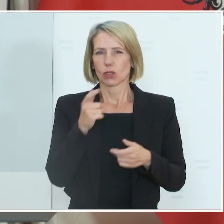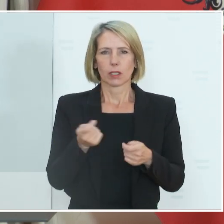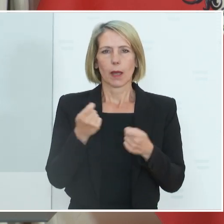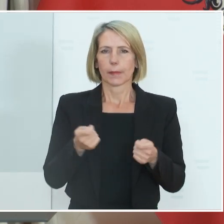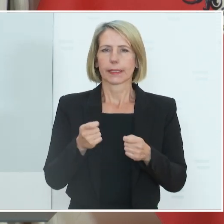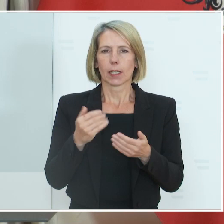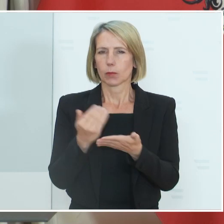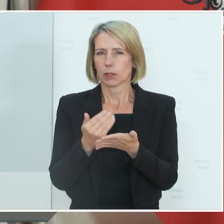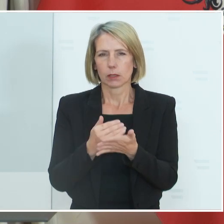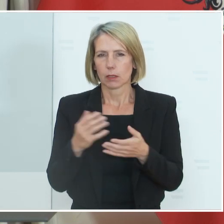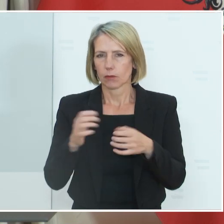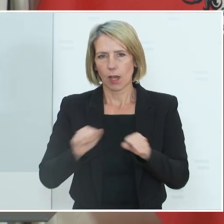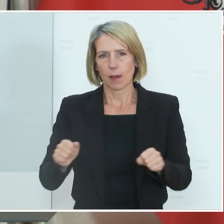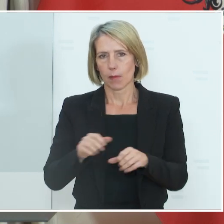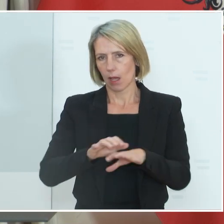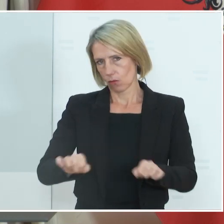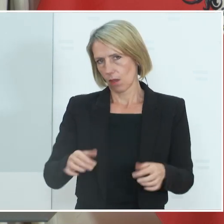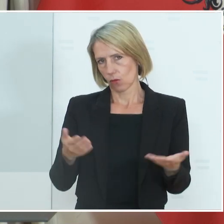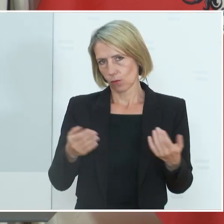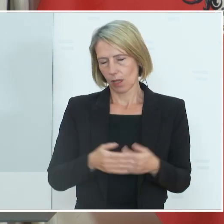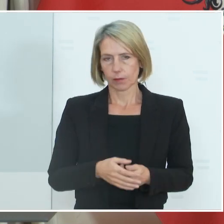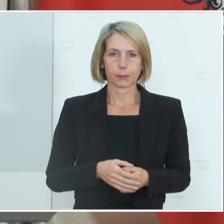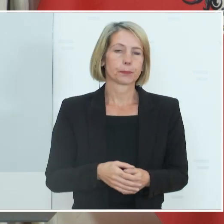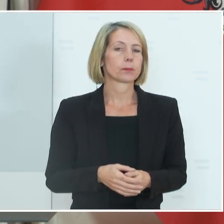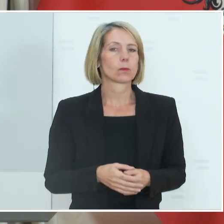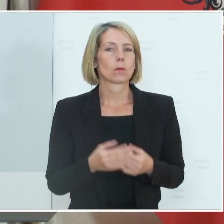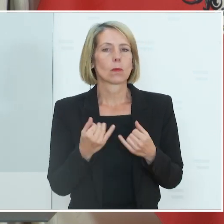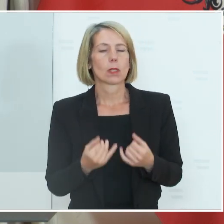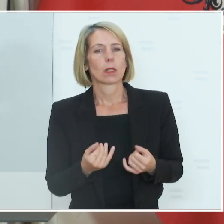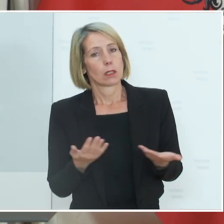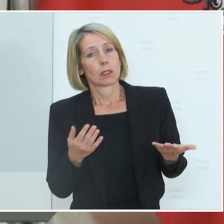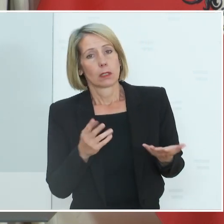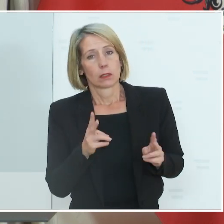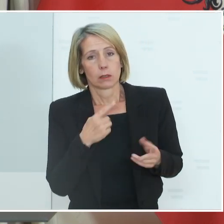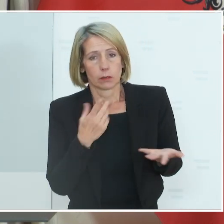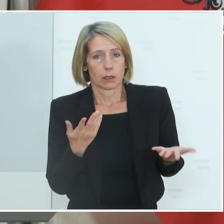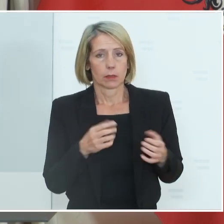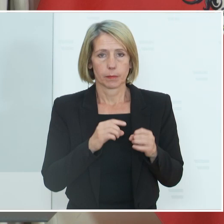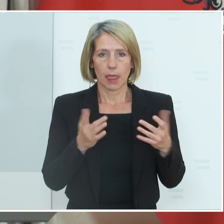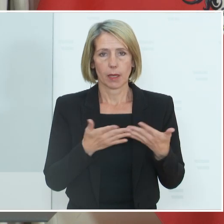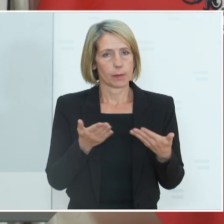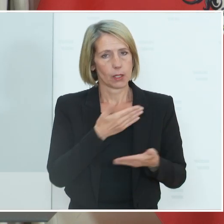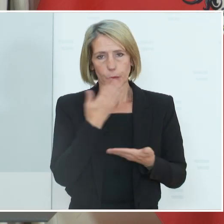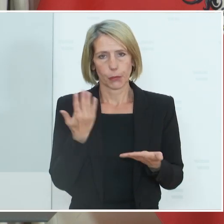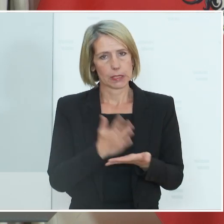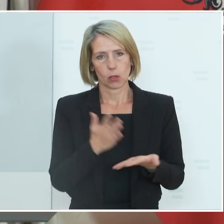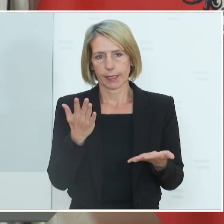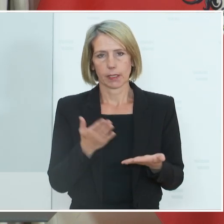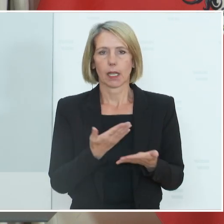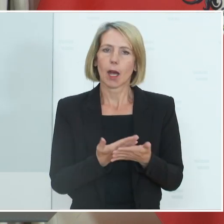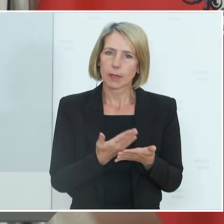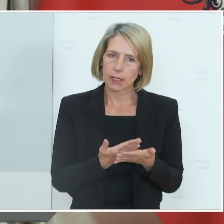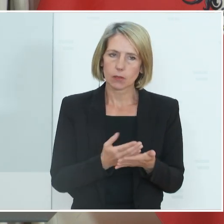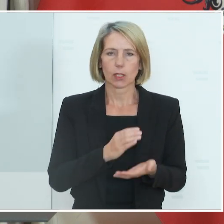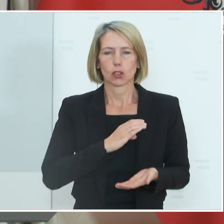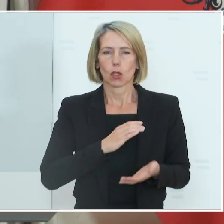andere Vereinbarungen setzen müssen. Die Pandemie ist nicht zu Ende und das gibt uns die Chance, gut durch den Winter